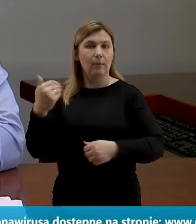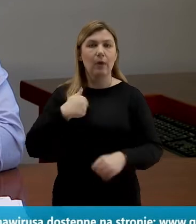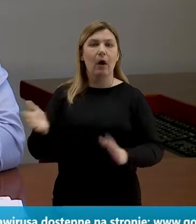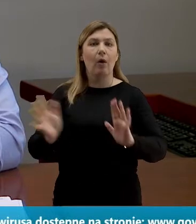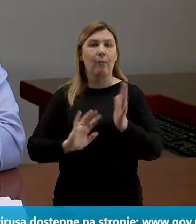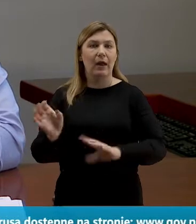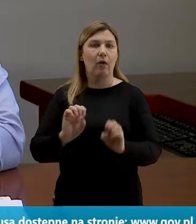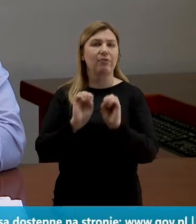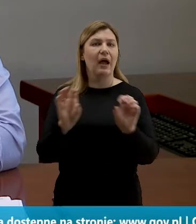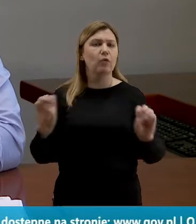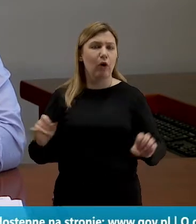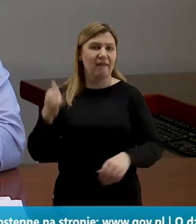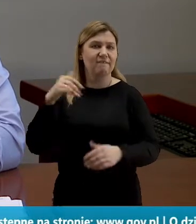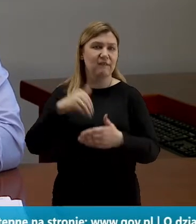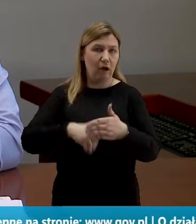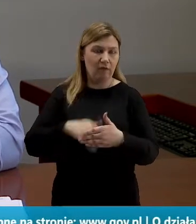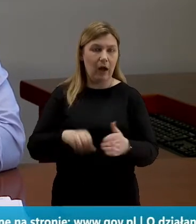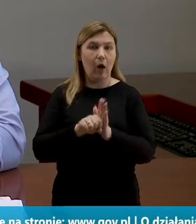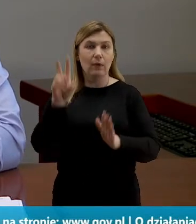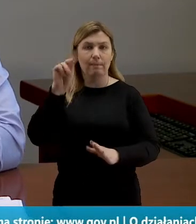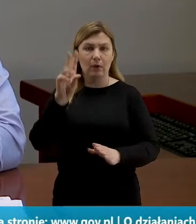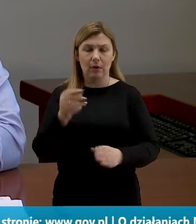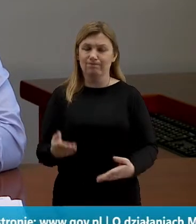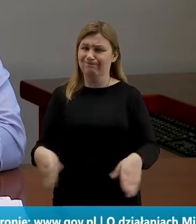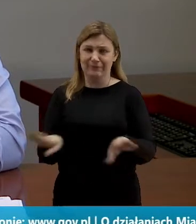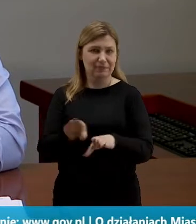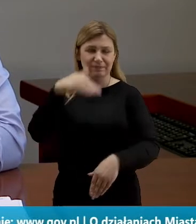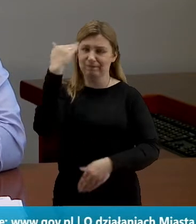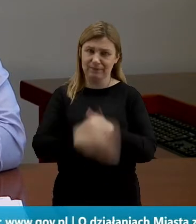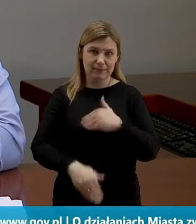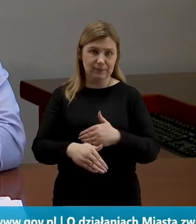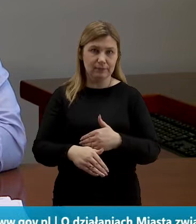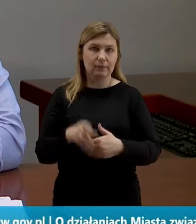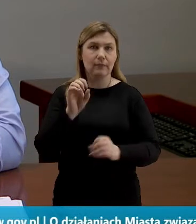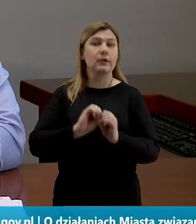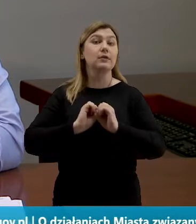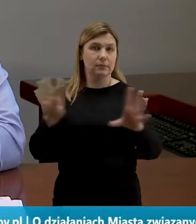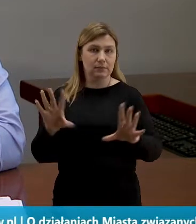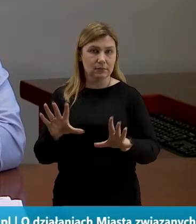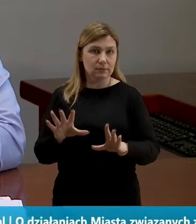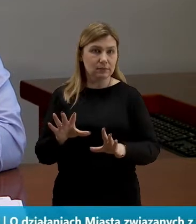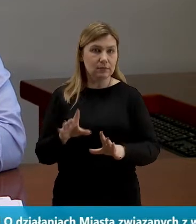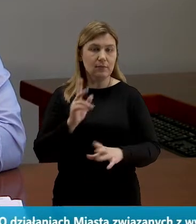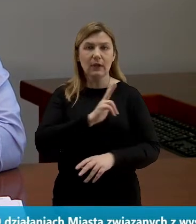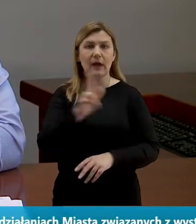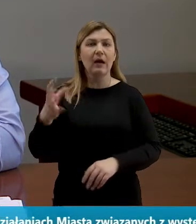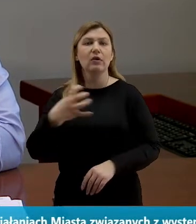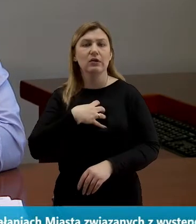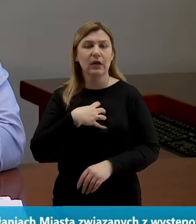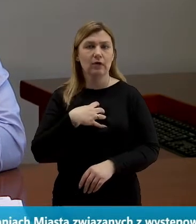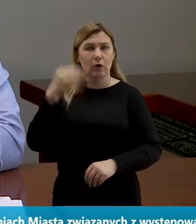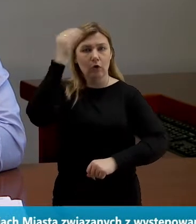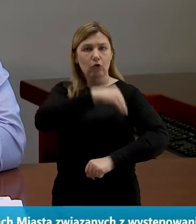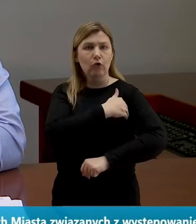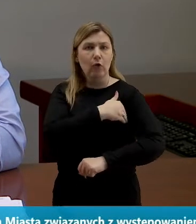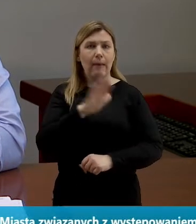nauczycieli i wychowawcy, natomiast od poniedziałku te szkoły są już definitywnie zamknięte. Oczywiście każdy z dyrektorów szkół ma